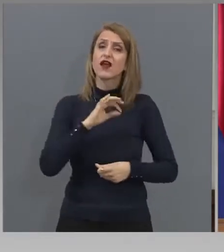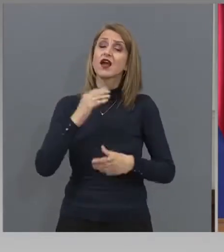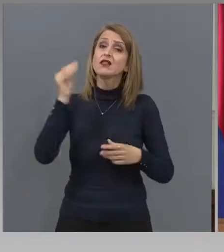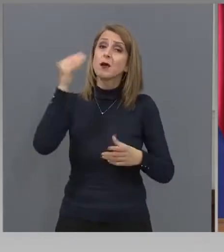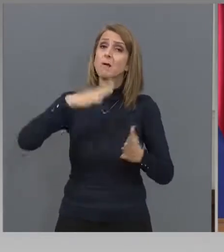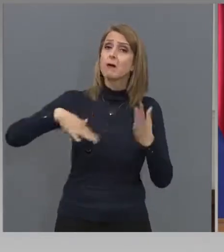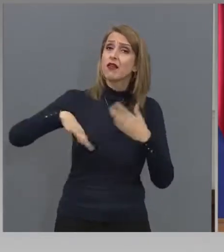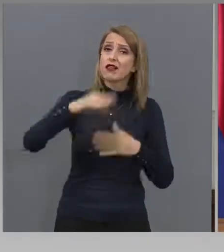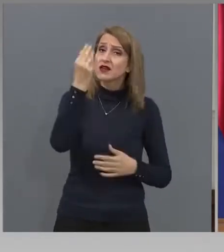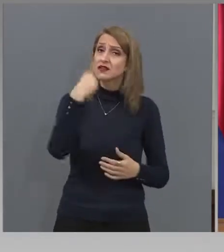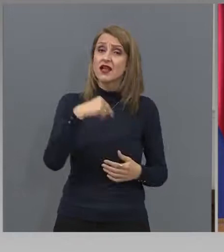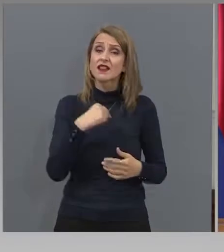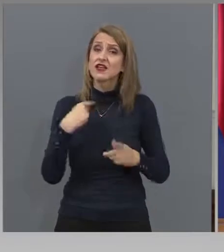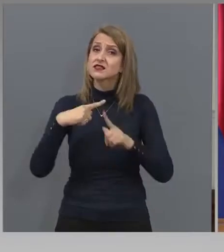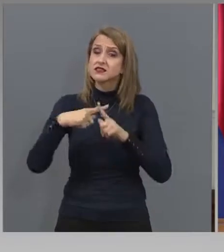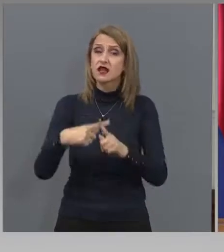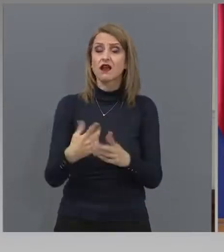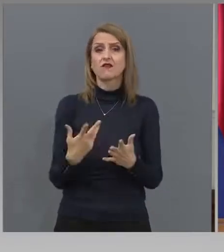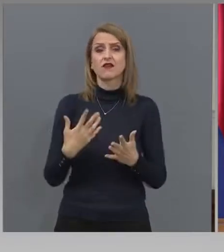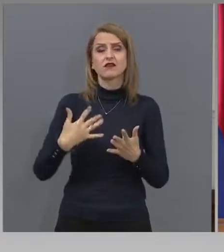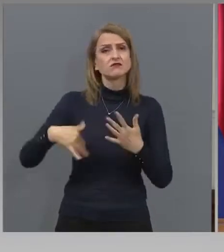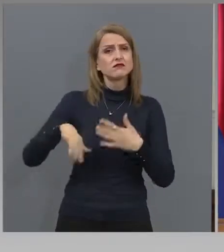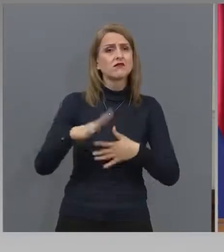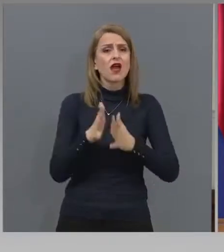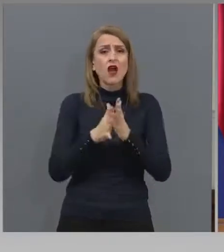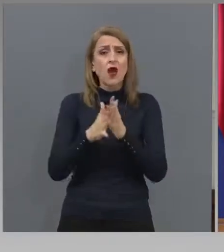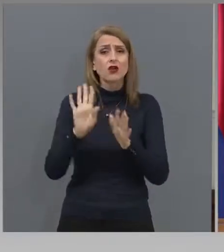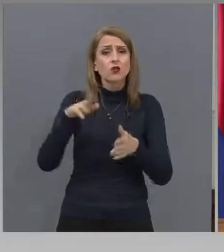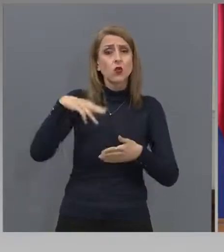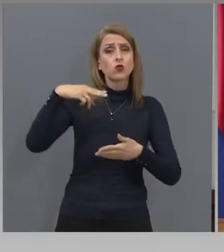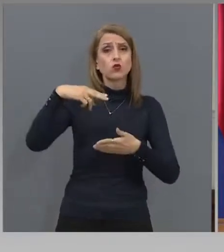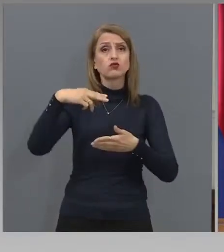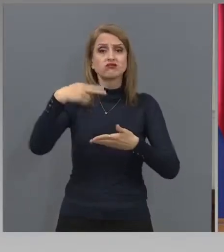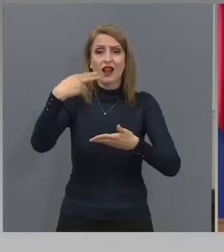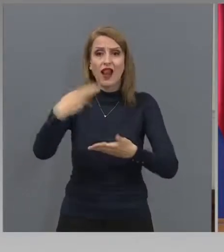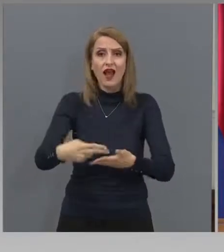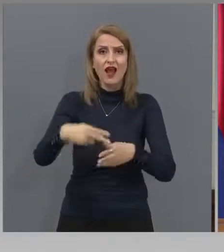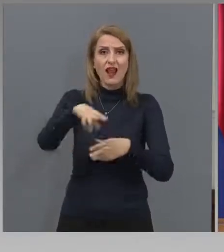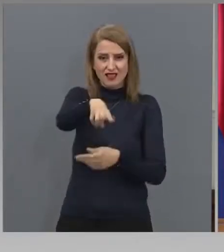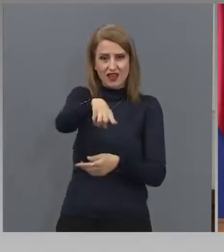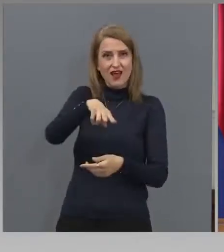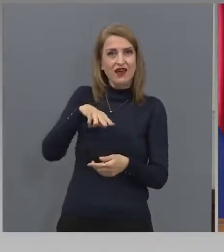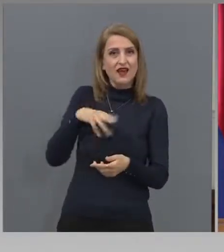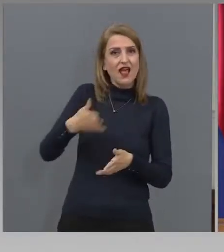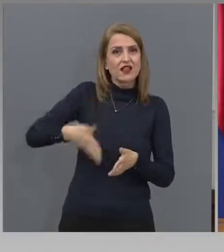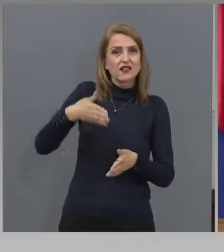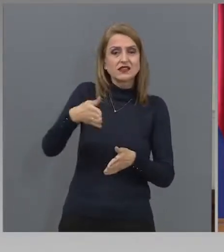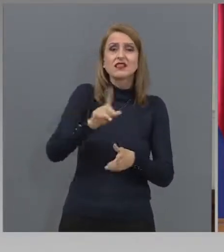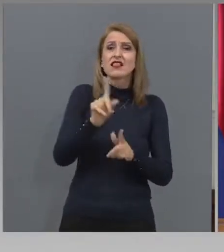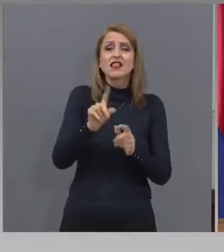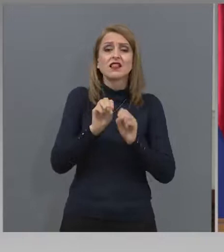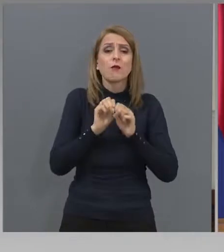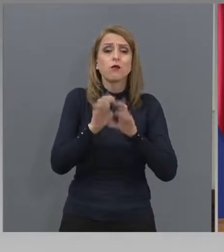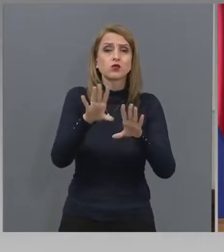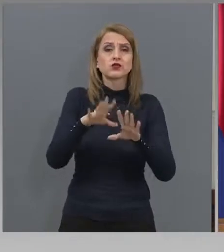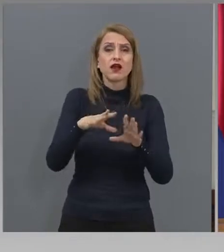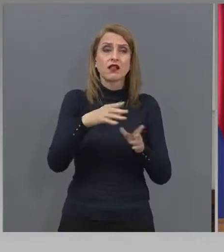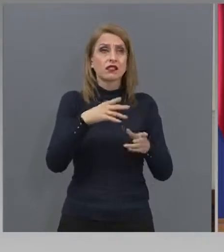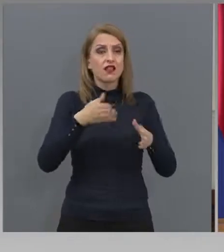църква, на хората, които са лягали на рейлсите, за да не допуснат влаковете, да допуснат